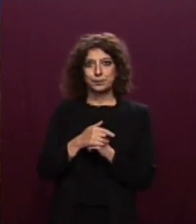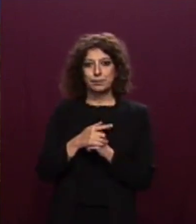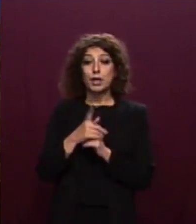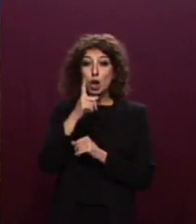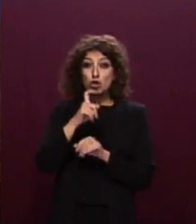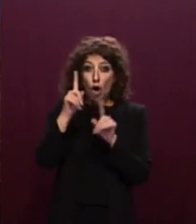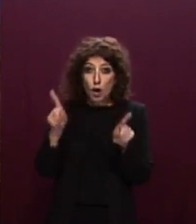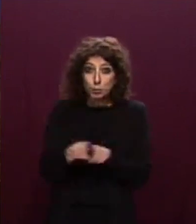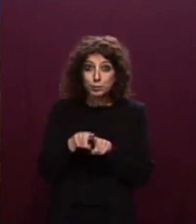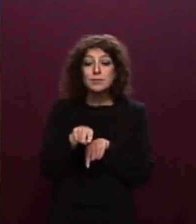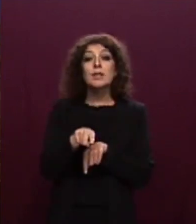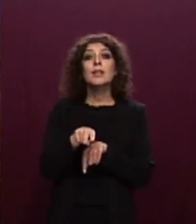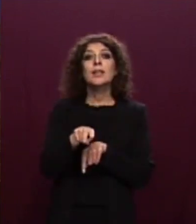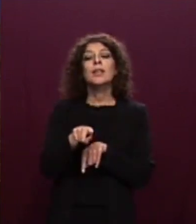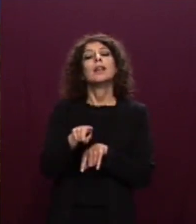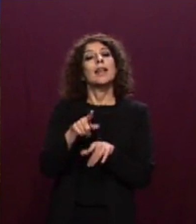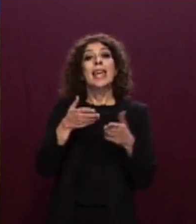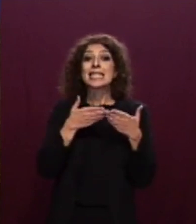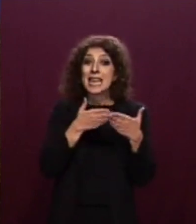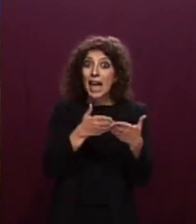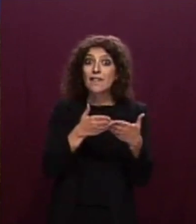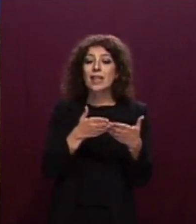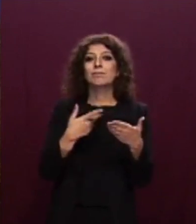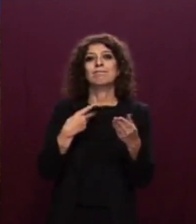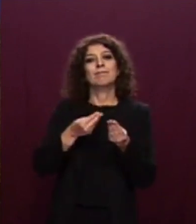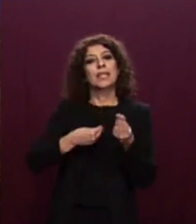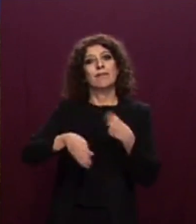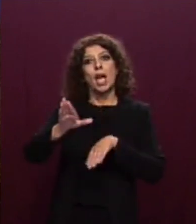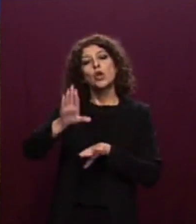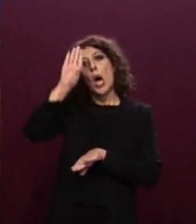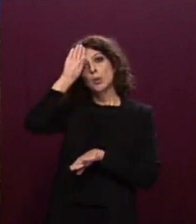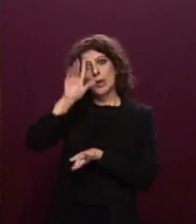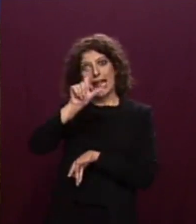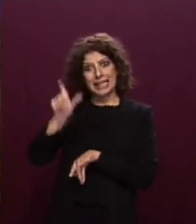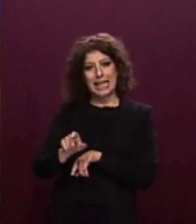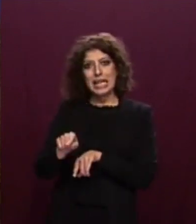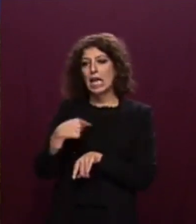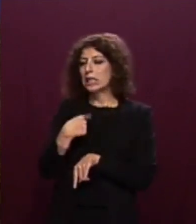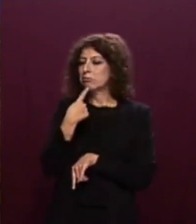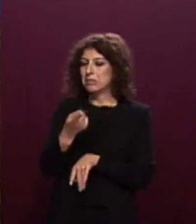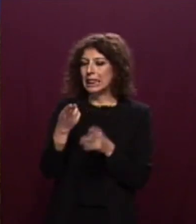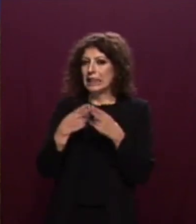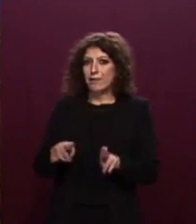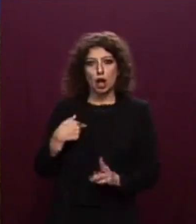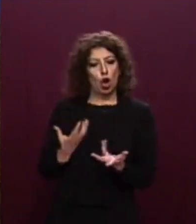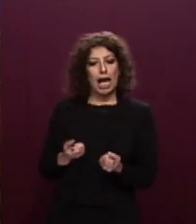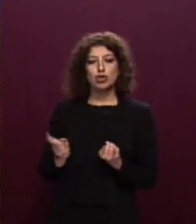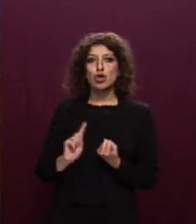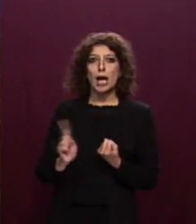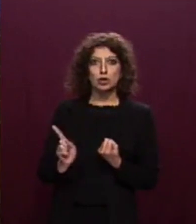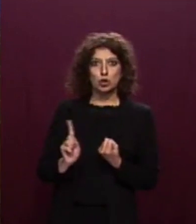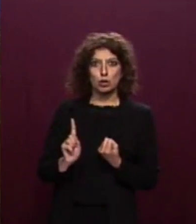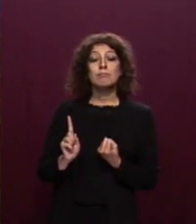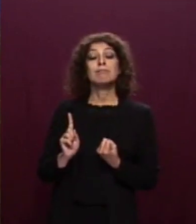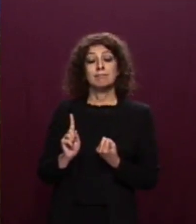con comunicazione telematica indirizzata alle autorità italiane, contestando il provvedimento di divieto, ha segnalato il progressivo deterioramento